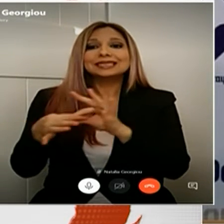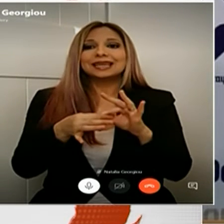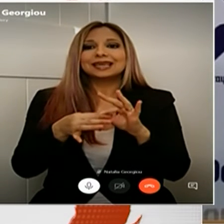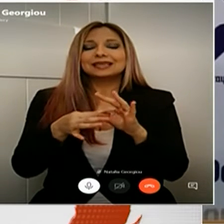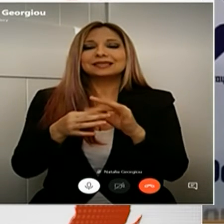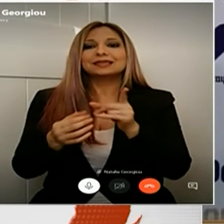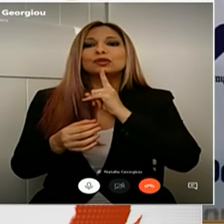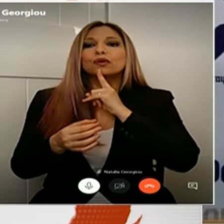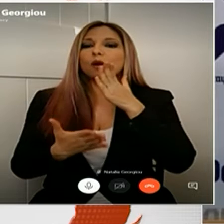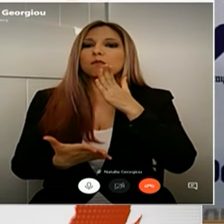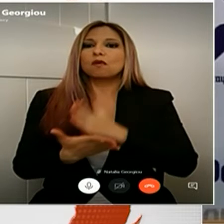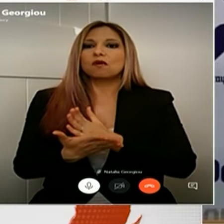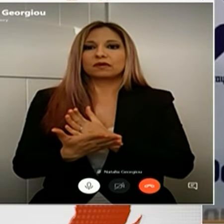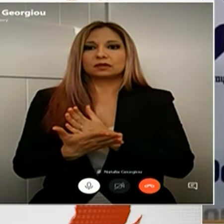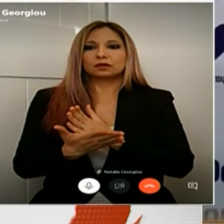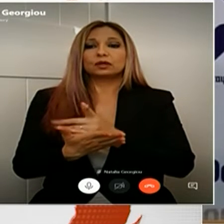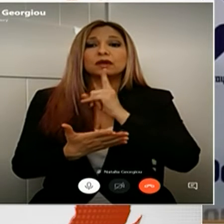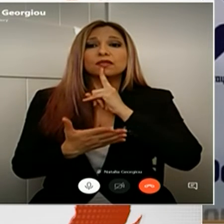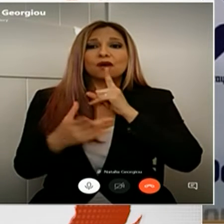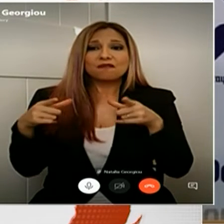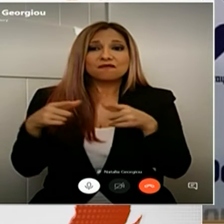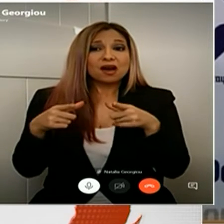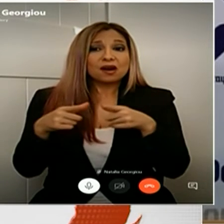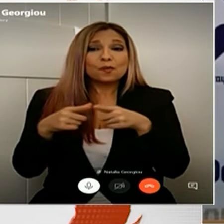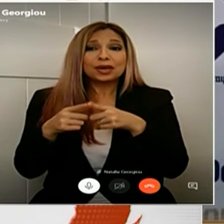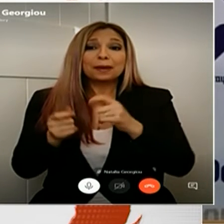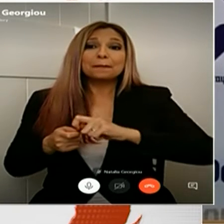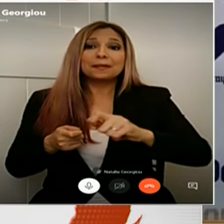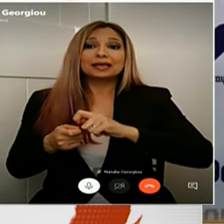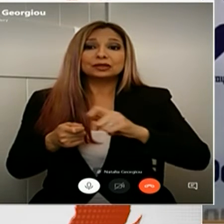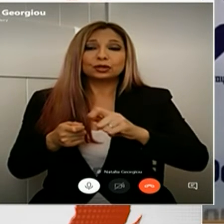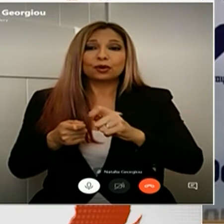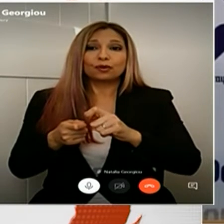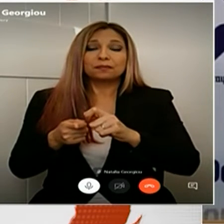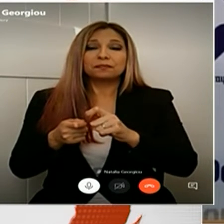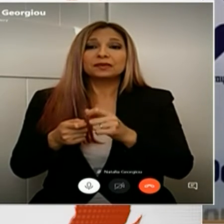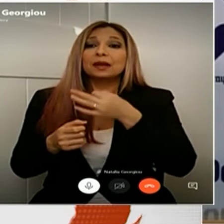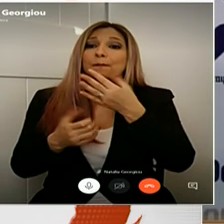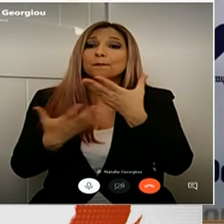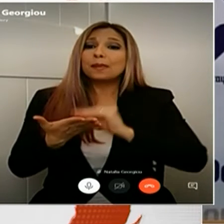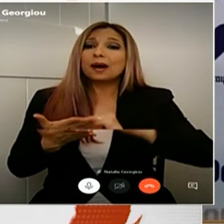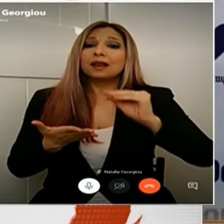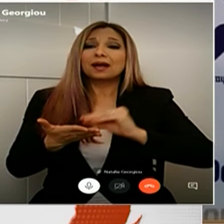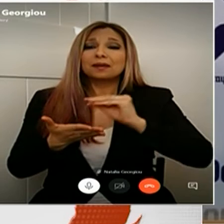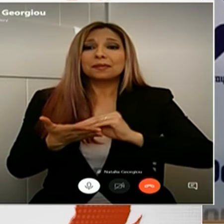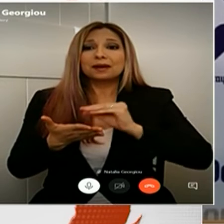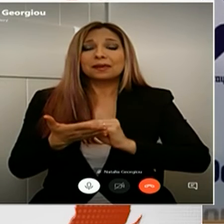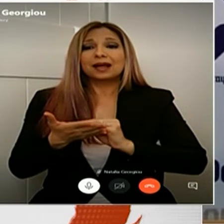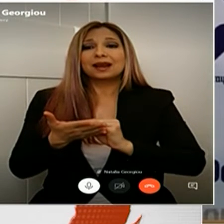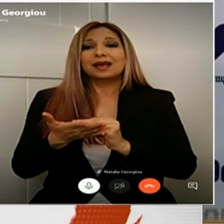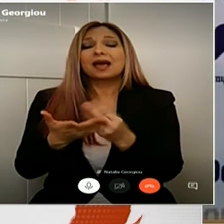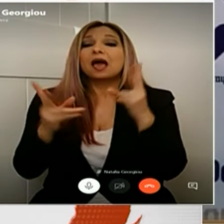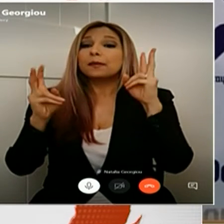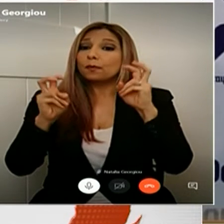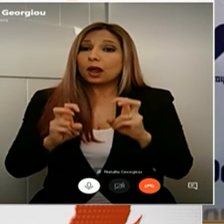αποφασιστικότητα την εφαρμογή των περιοριστικών μέτρων. Όπως είπαμε πολλές φορές η κατάσταση είναι υποέλεγχων